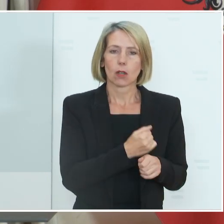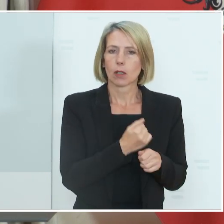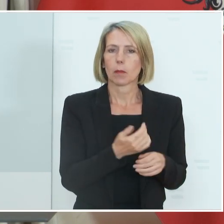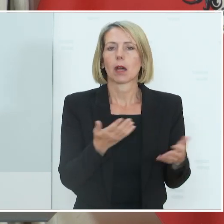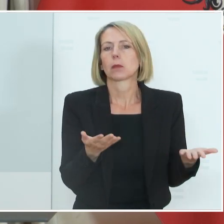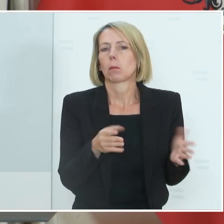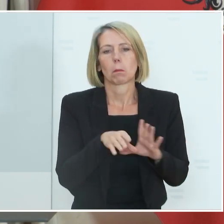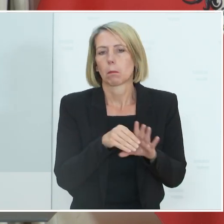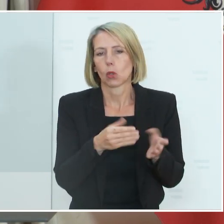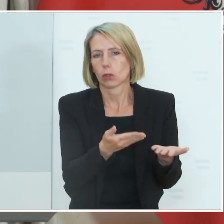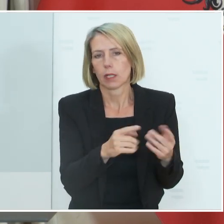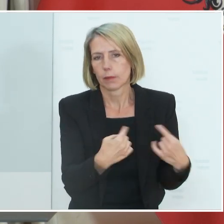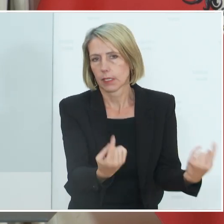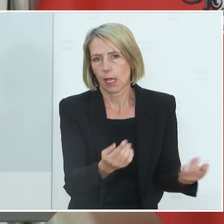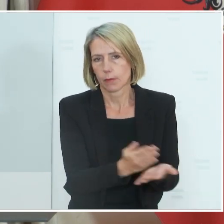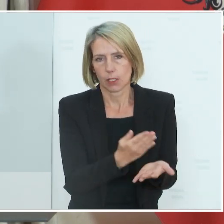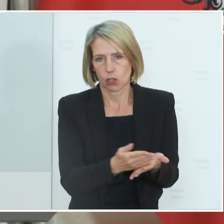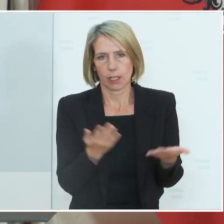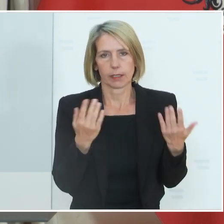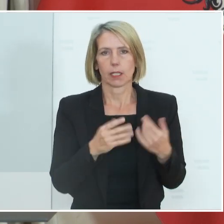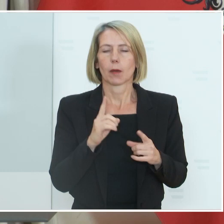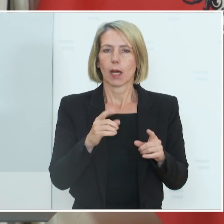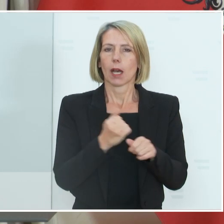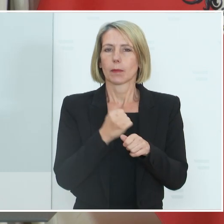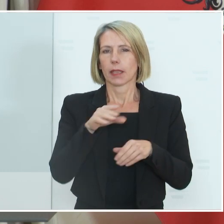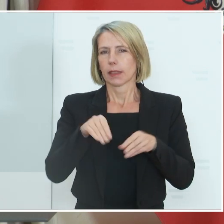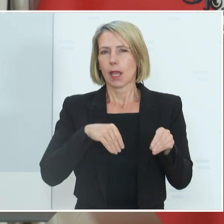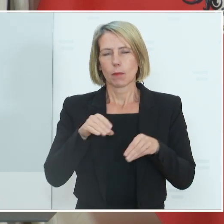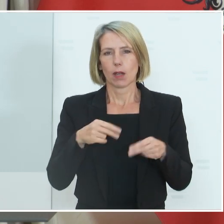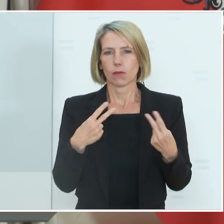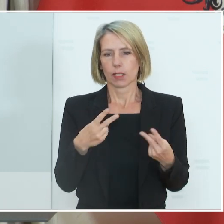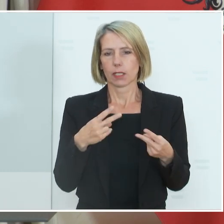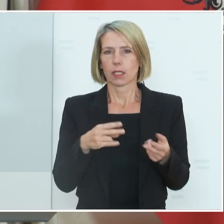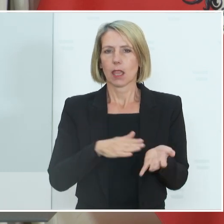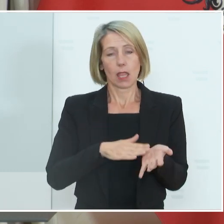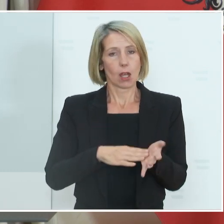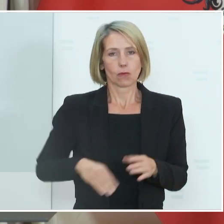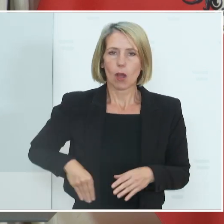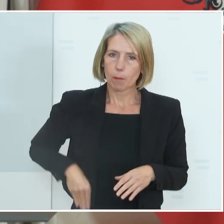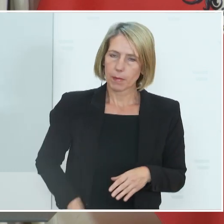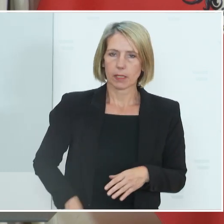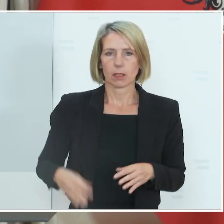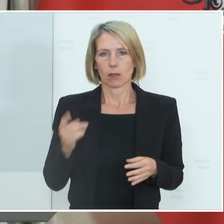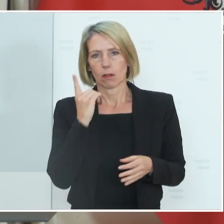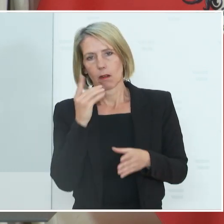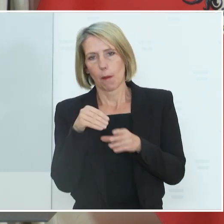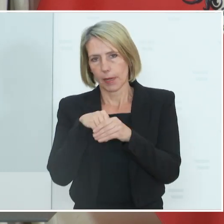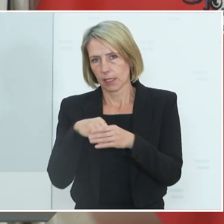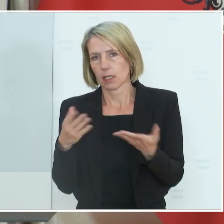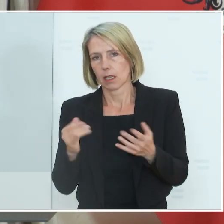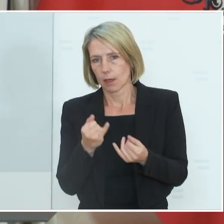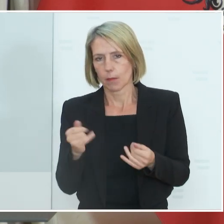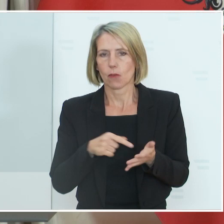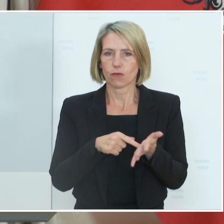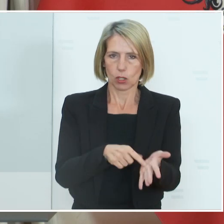überlassen. Wichtig ist, dass Arbeitnehmerinnen und Arbeitnehmer einen Nachweis mitführen müssen über den 3G-Status und den Jährzeit